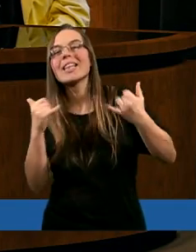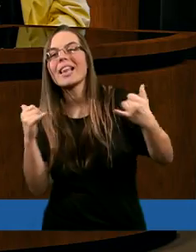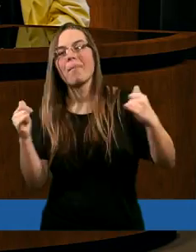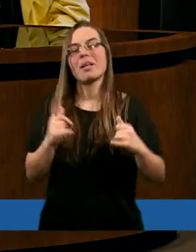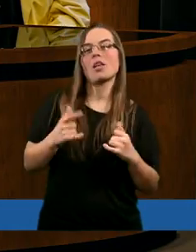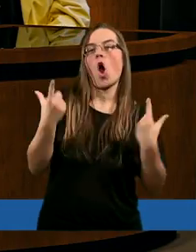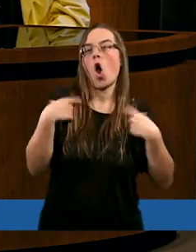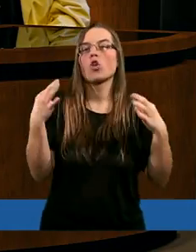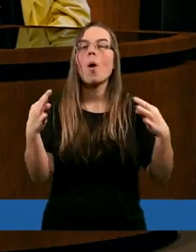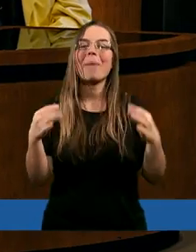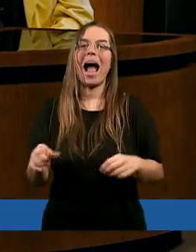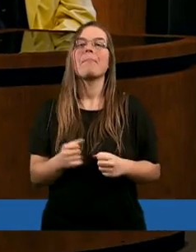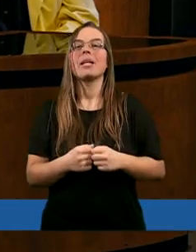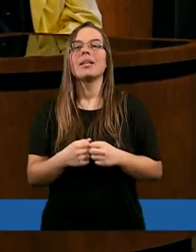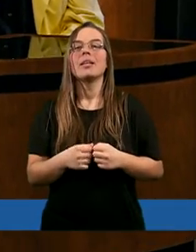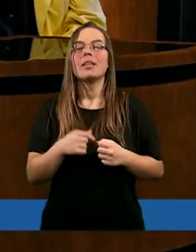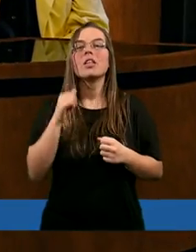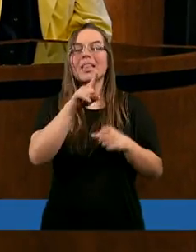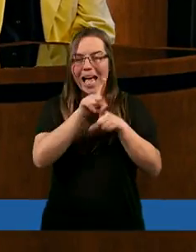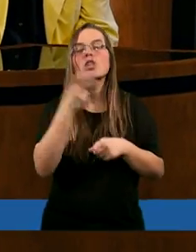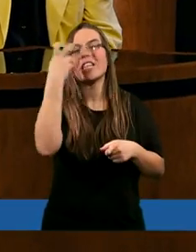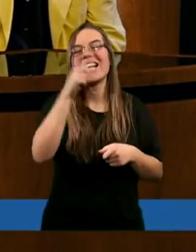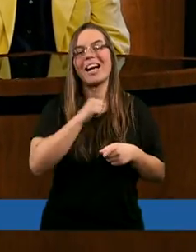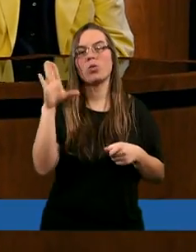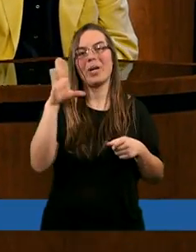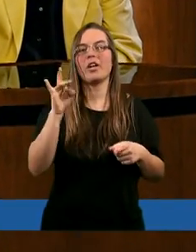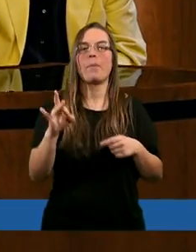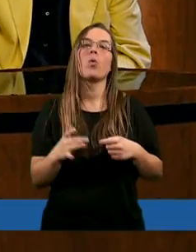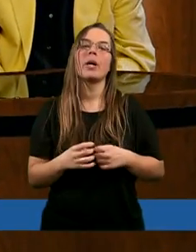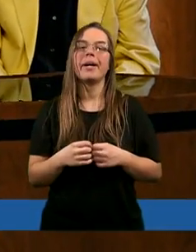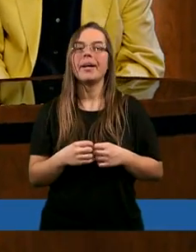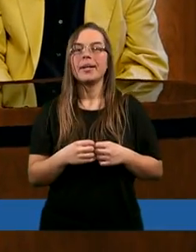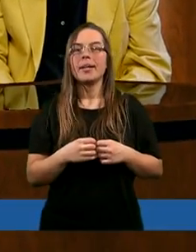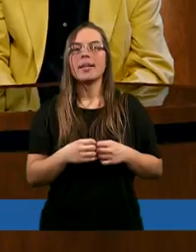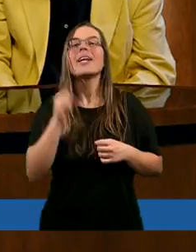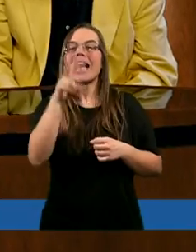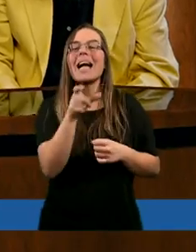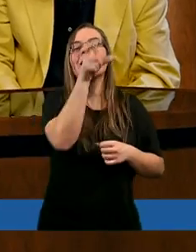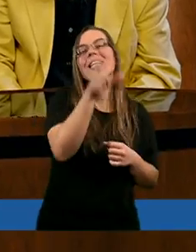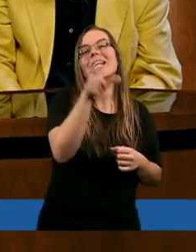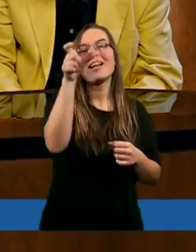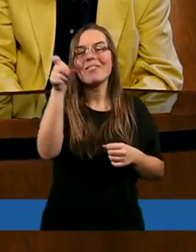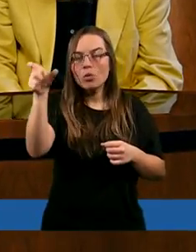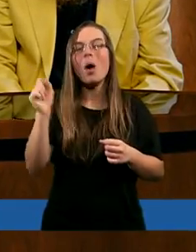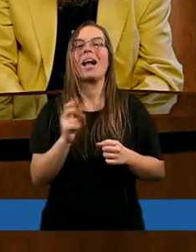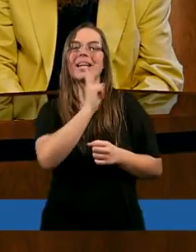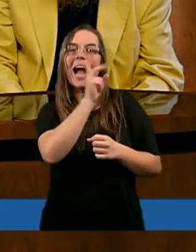osobami też się interesuje. Tak indywidualnie,